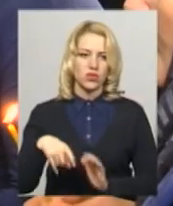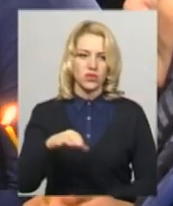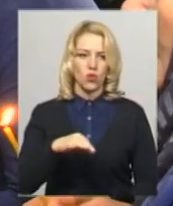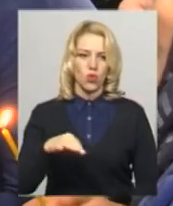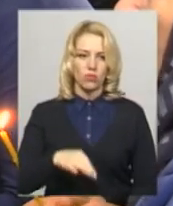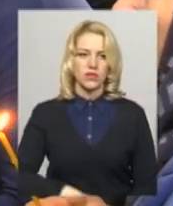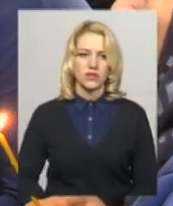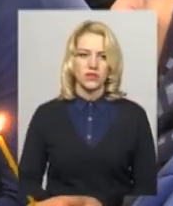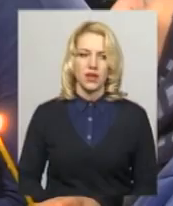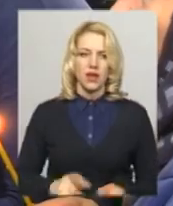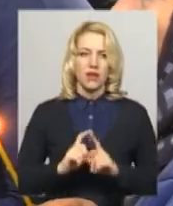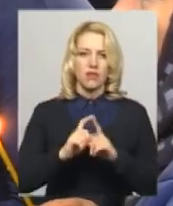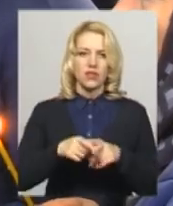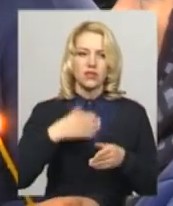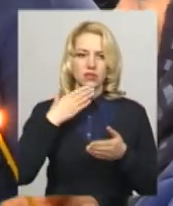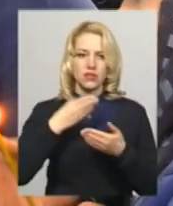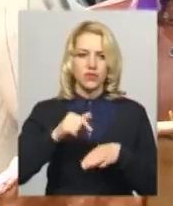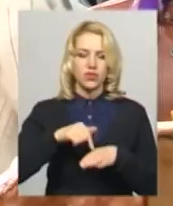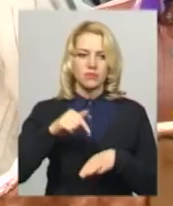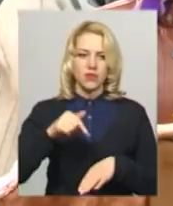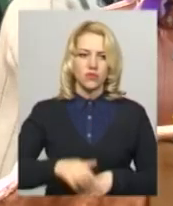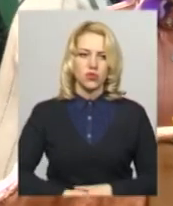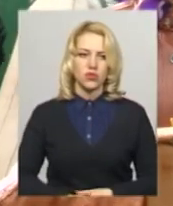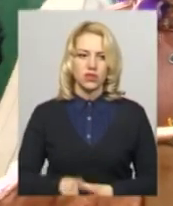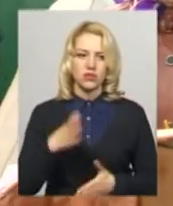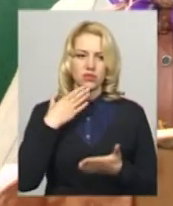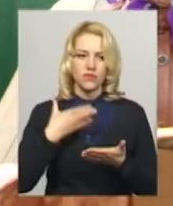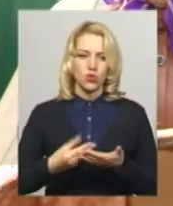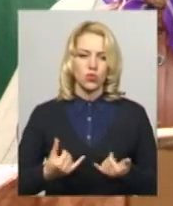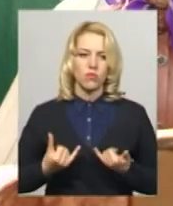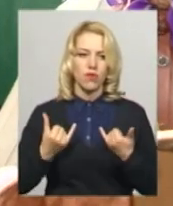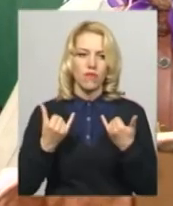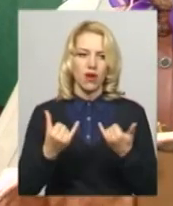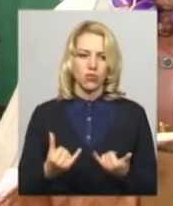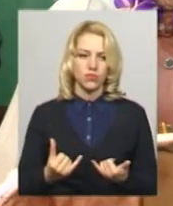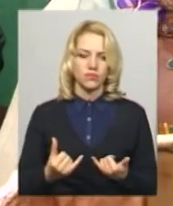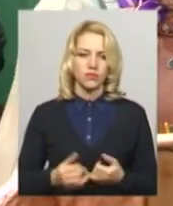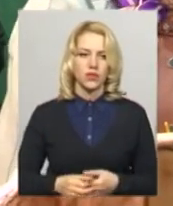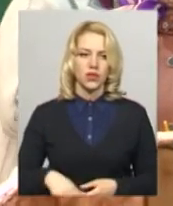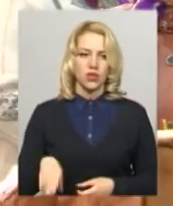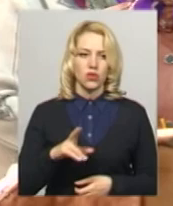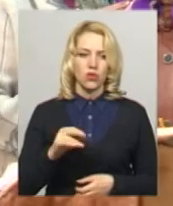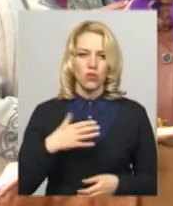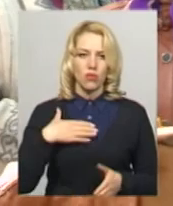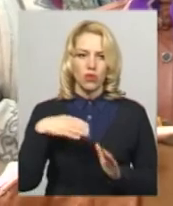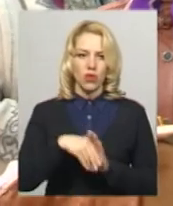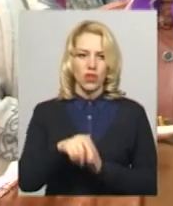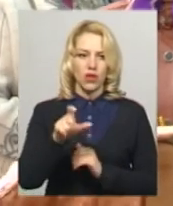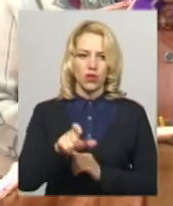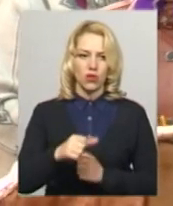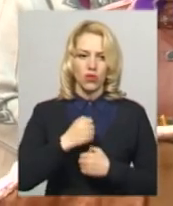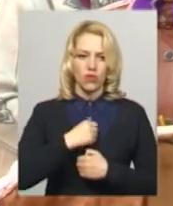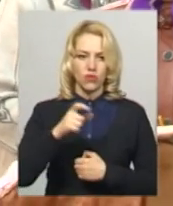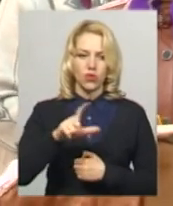Висловити свій співчуття, свою повагу, шану і дополеглого воїна